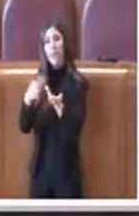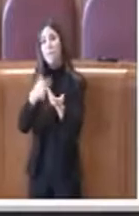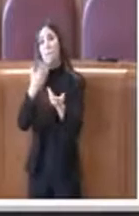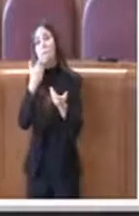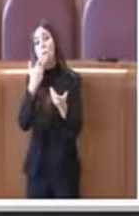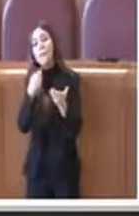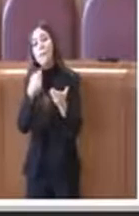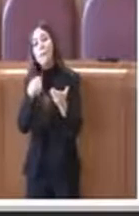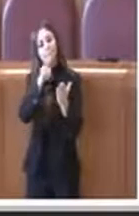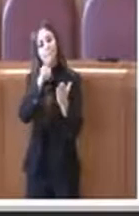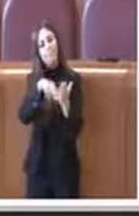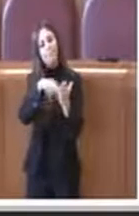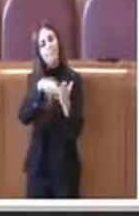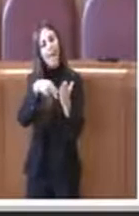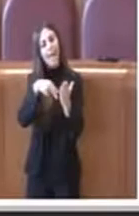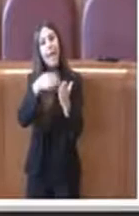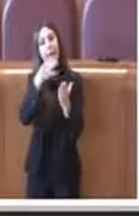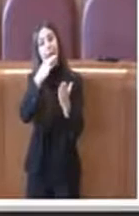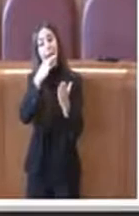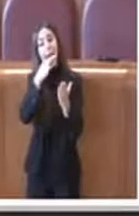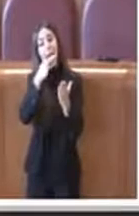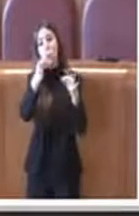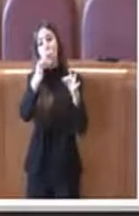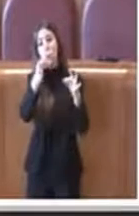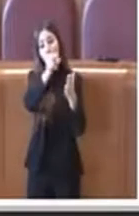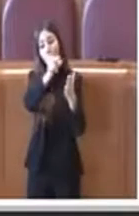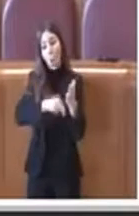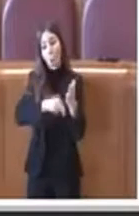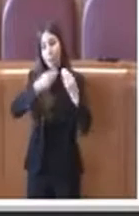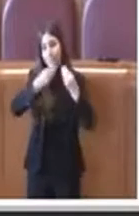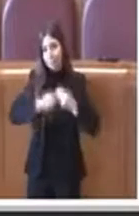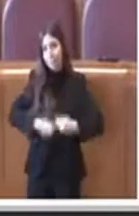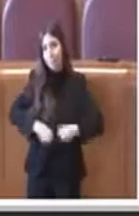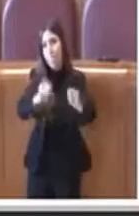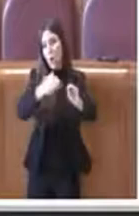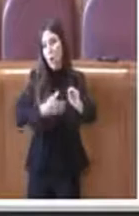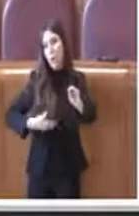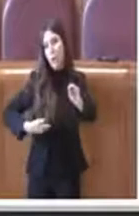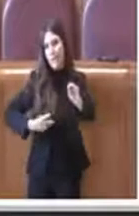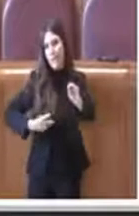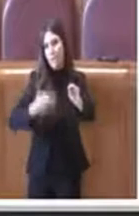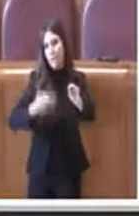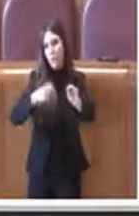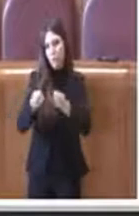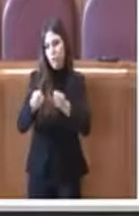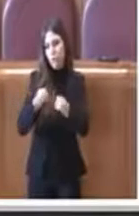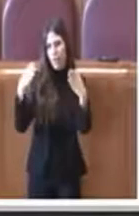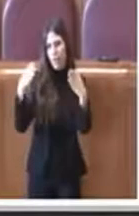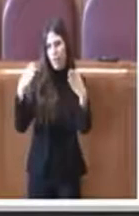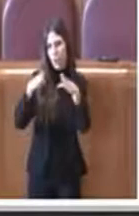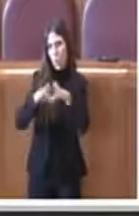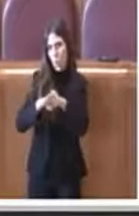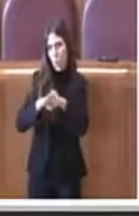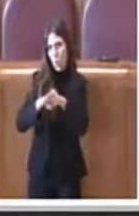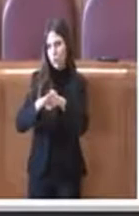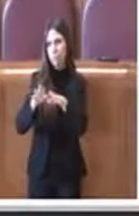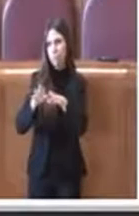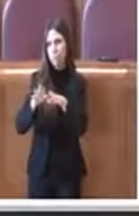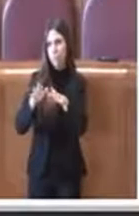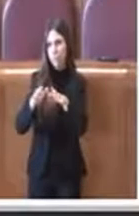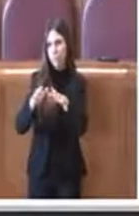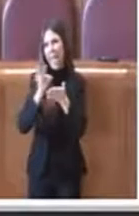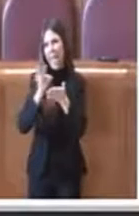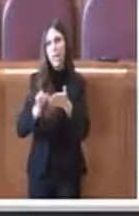parole finali di questa relazione che è stata poi inoltrata ai consiglieri qualche giorno fa perché si è chiusa la cabina di regia soltanto il 4 di